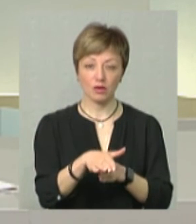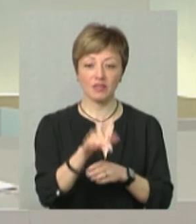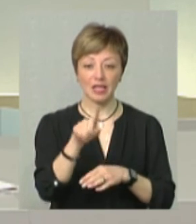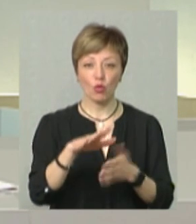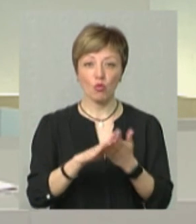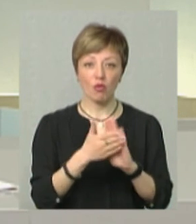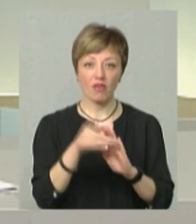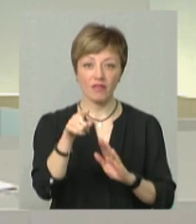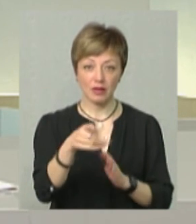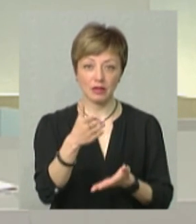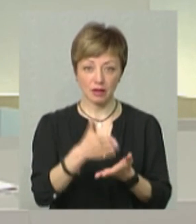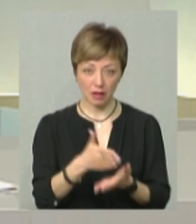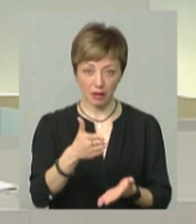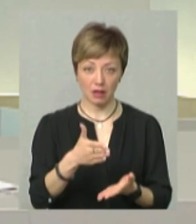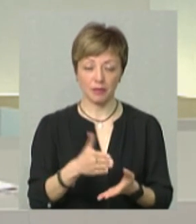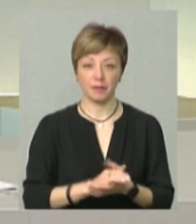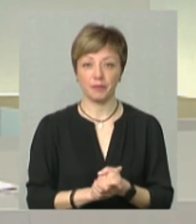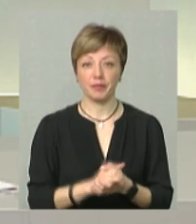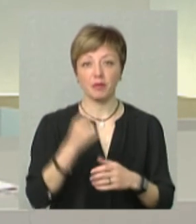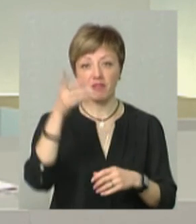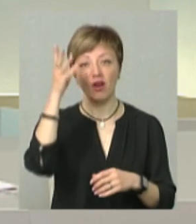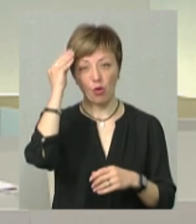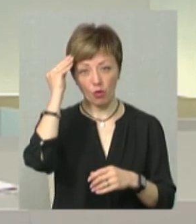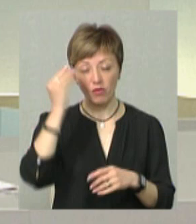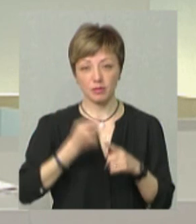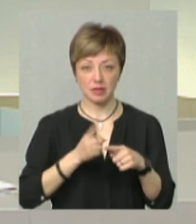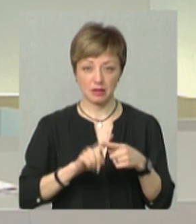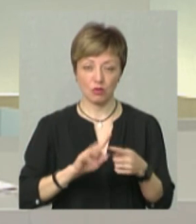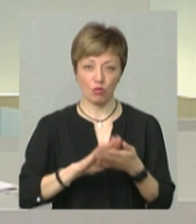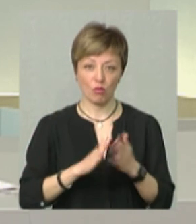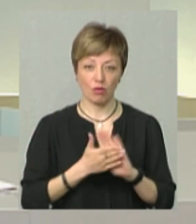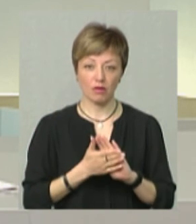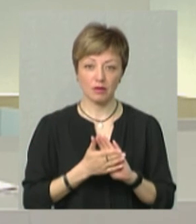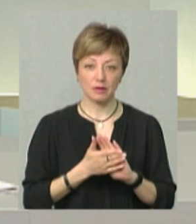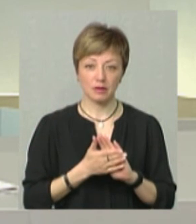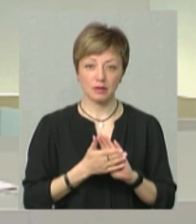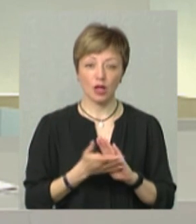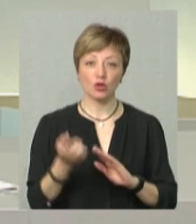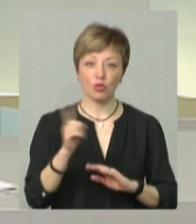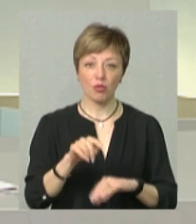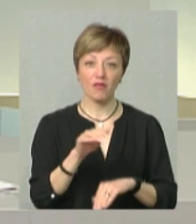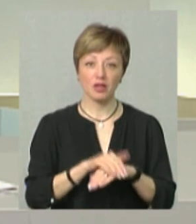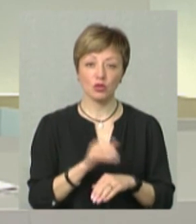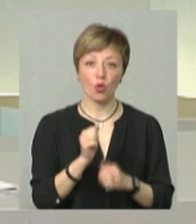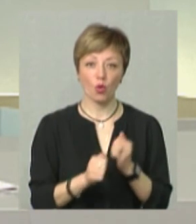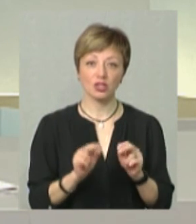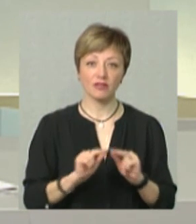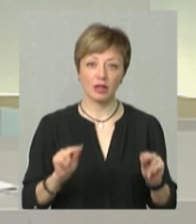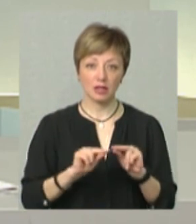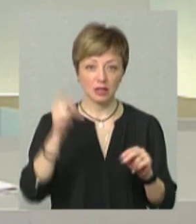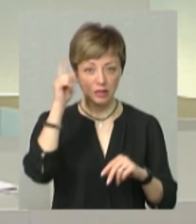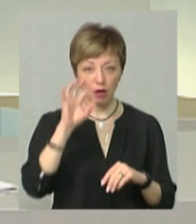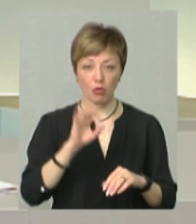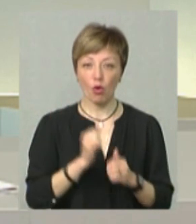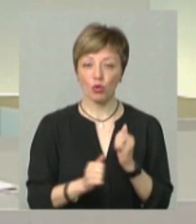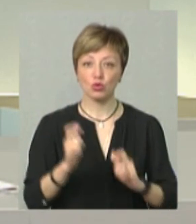тих умовах, які він знаходиться. Тобто ми враховуємо. Тому, фактично, кожен викладач знає про